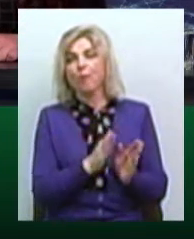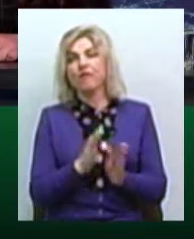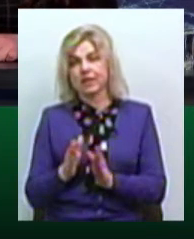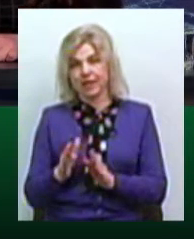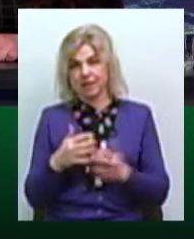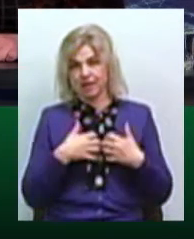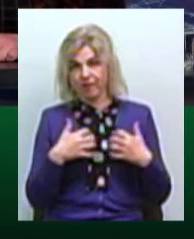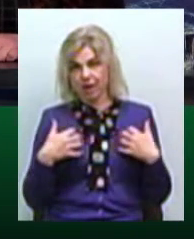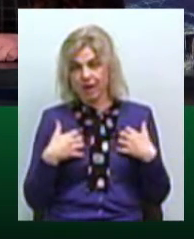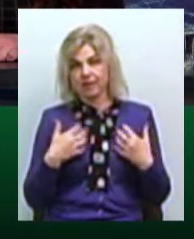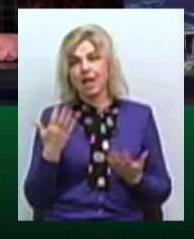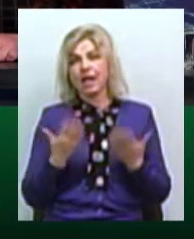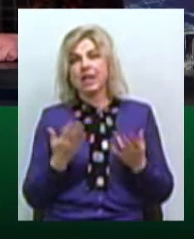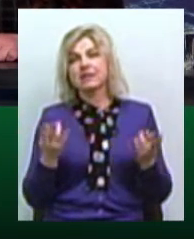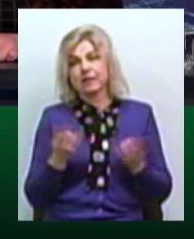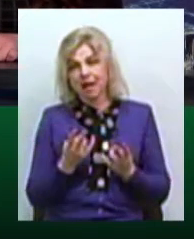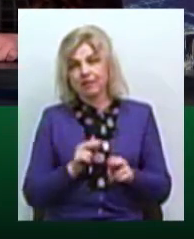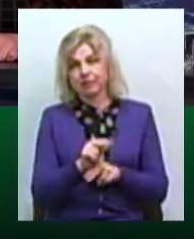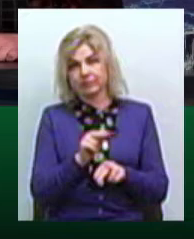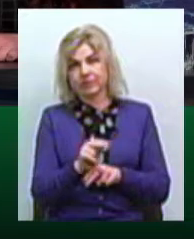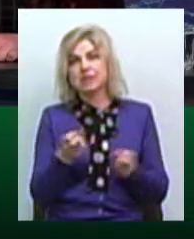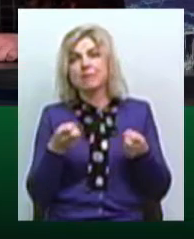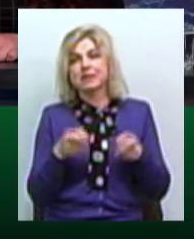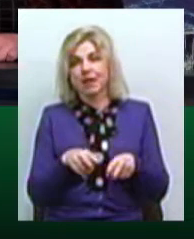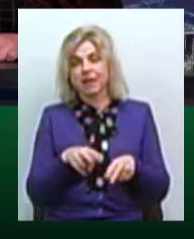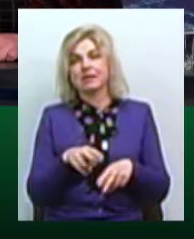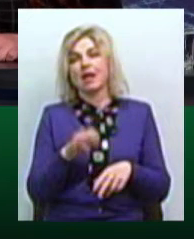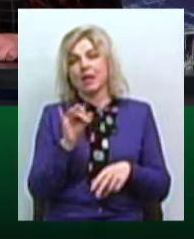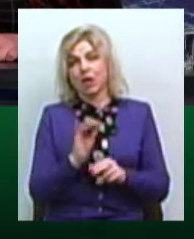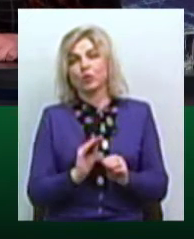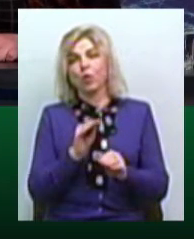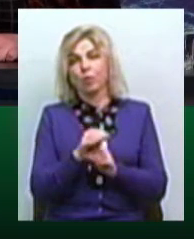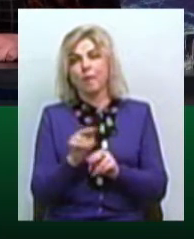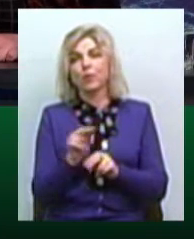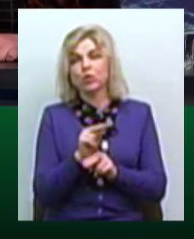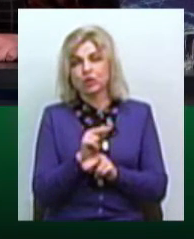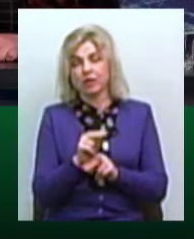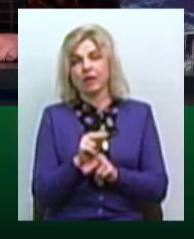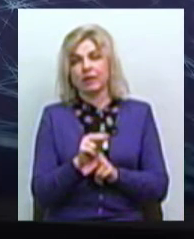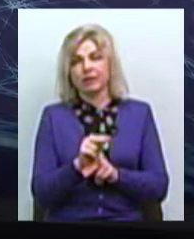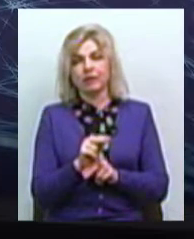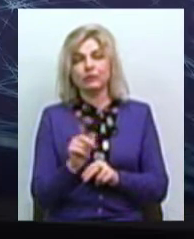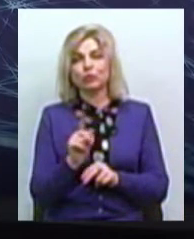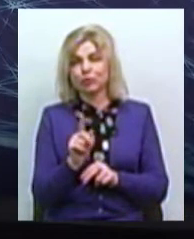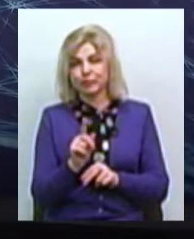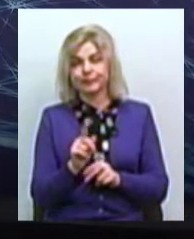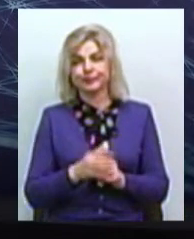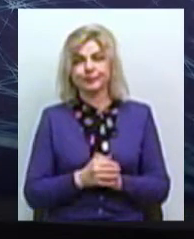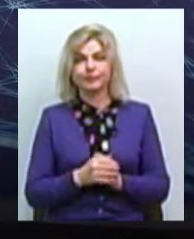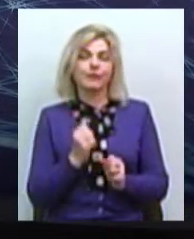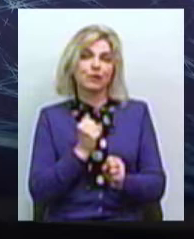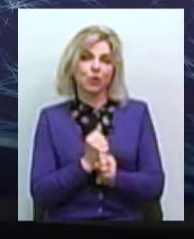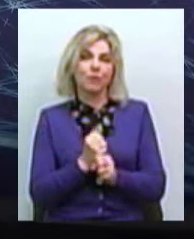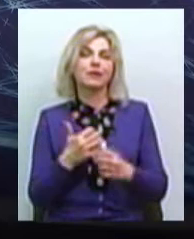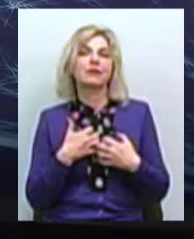необхідність, вони займалися з кінологом. І так само ще і додаткові процедури у грумінгу були зроблені для того, щоб зробити